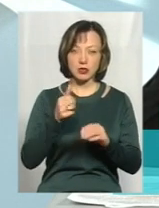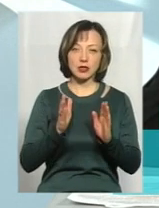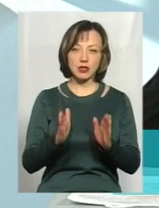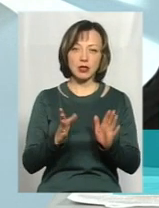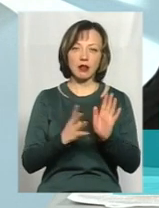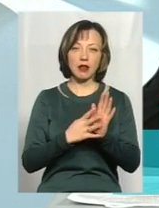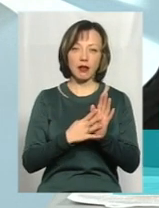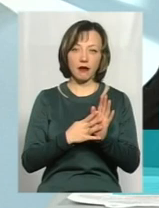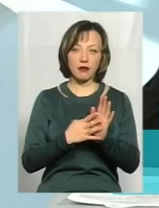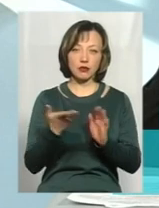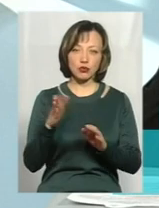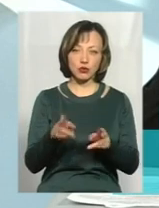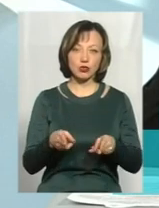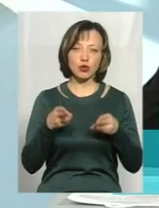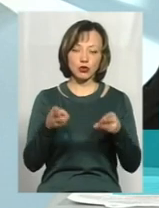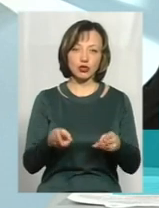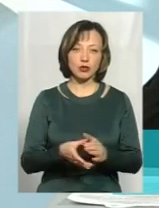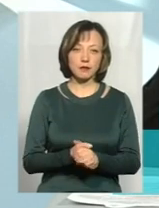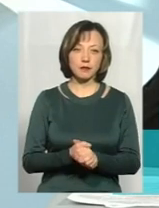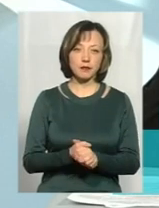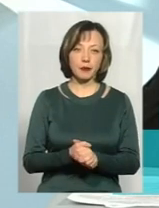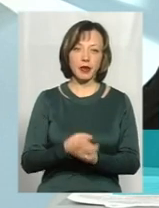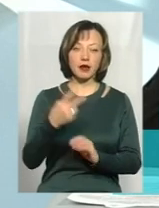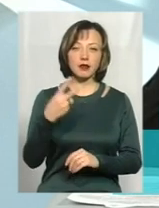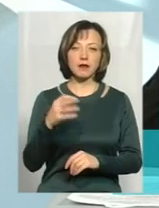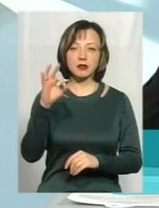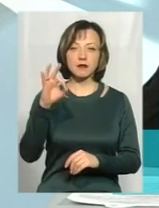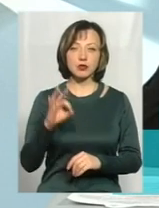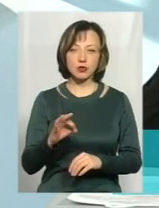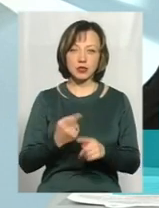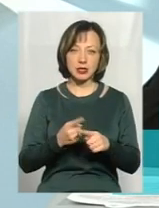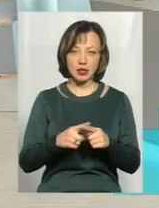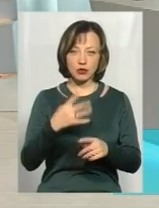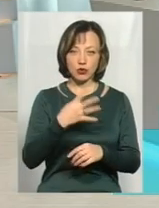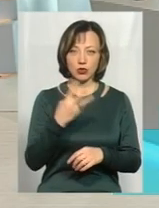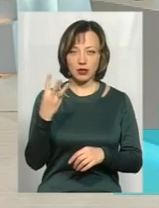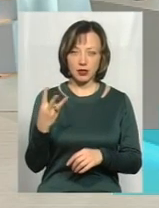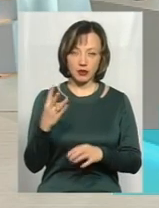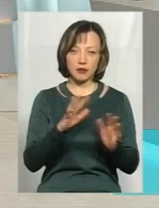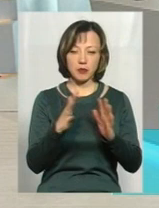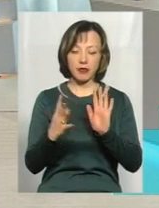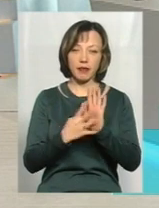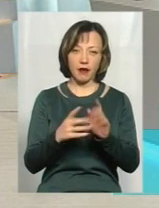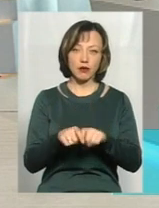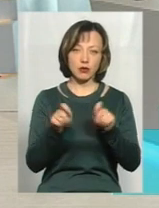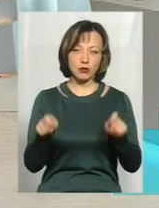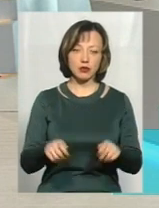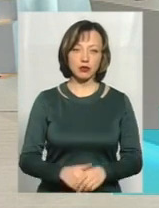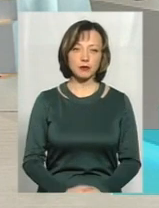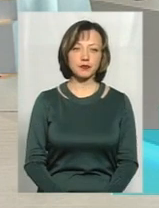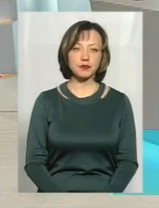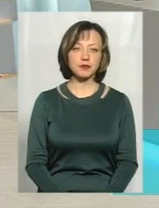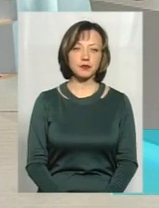9 злочинів, тобто, 20%. Це 43 випадків? розкрито.